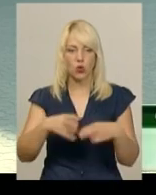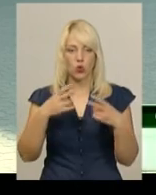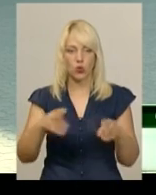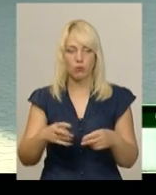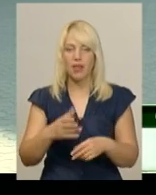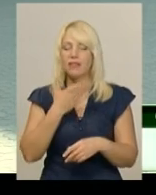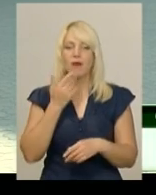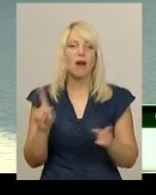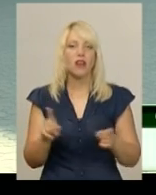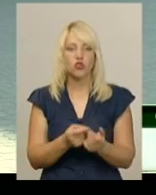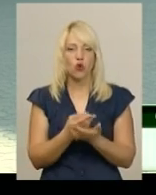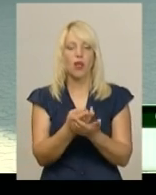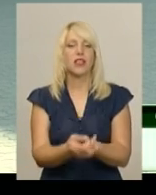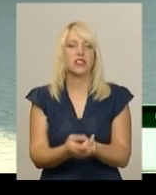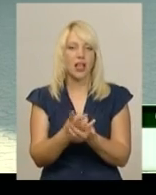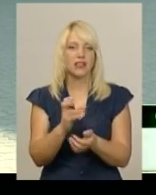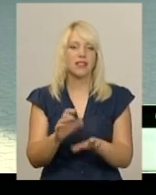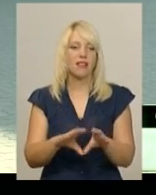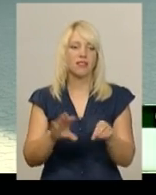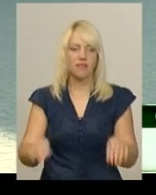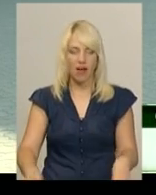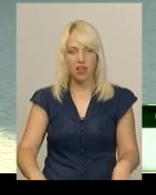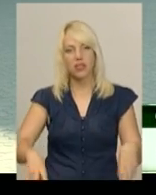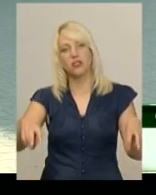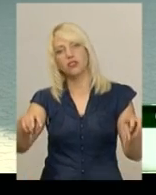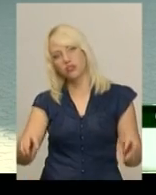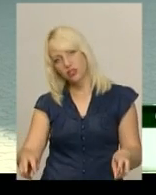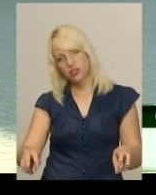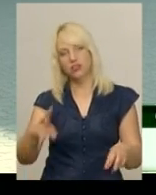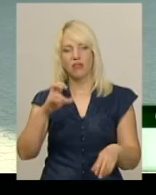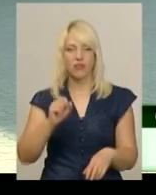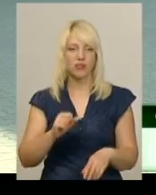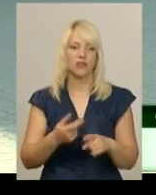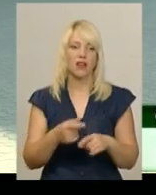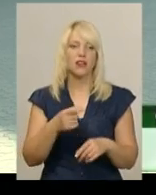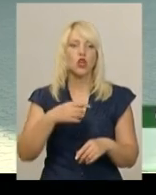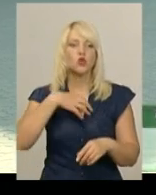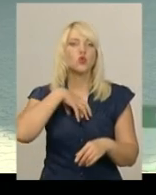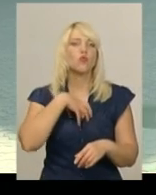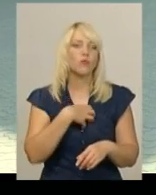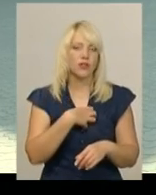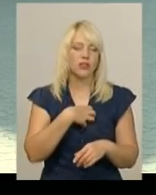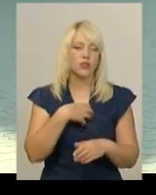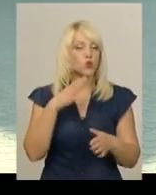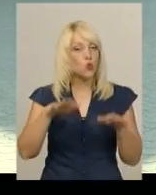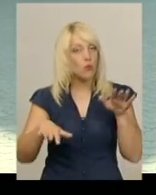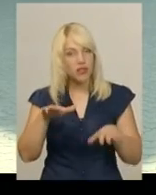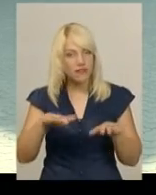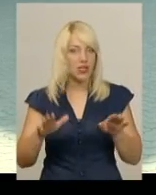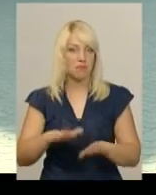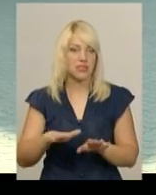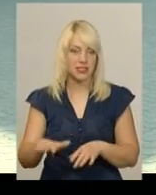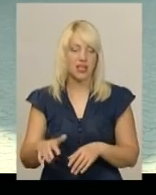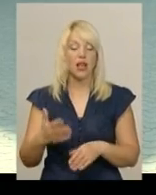дівани, сидіти десь на якихось там сумнівних місцях. Є люди, які хочуть